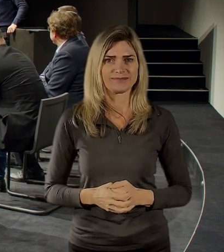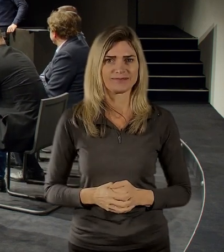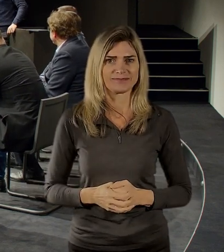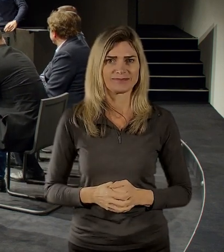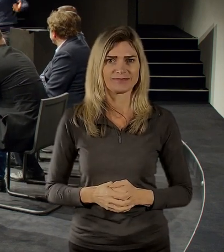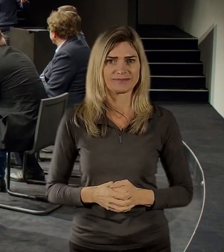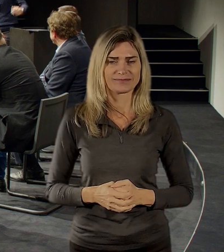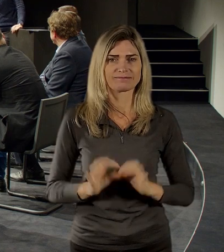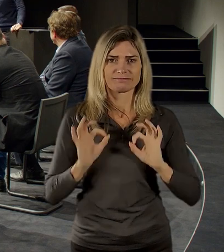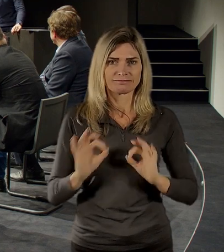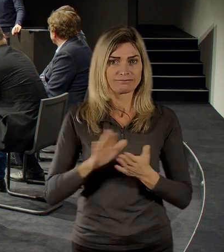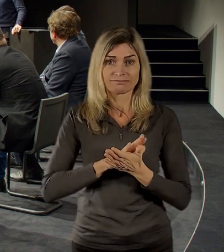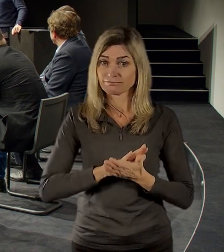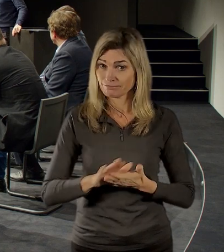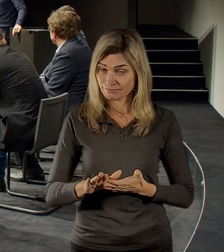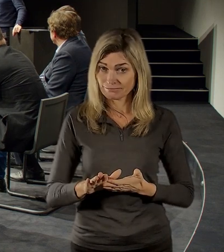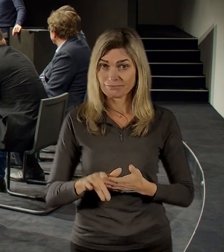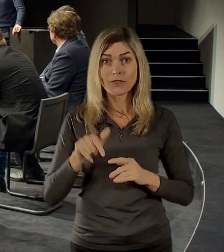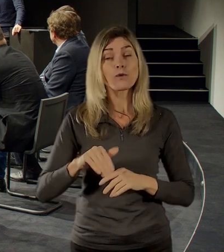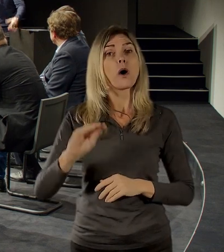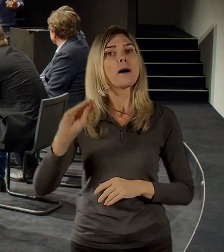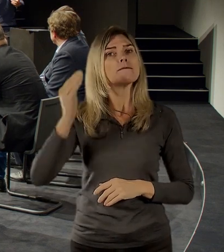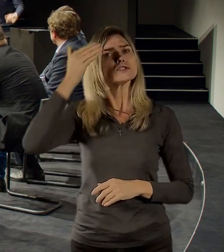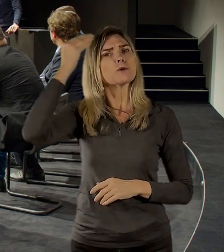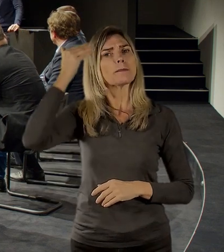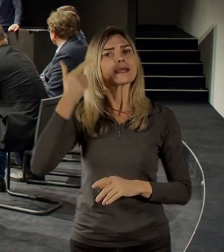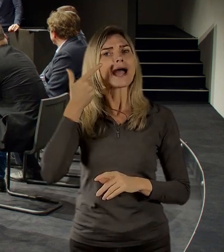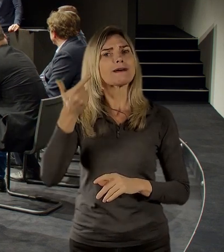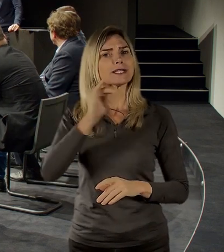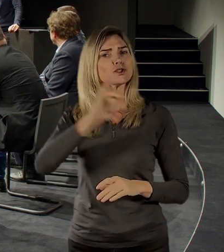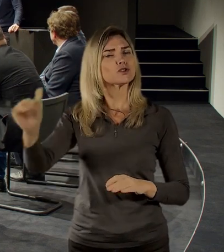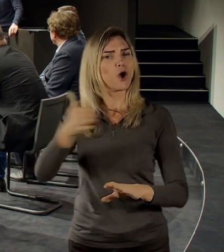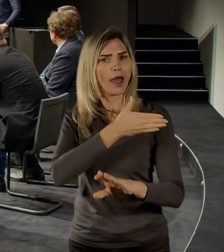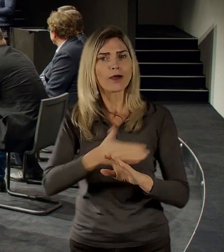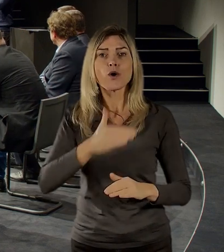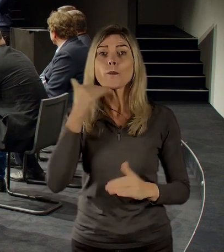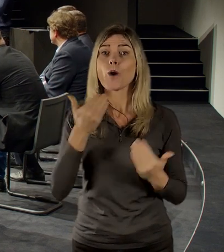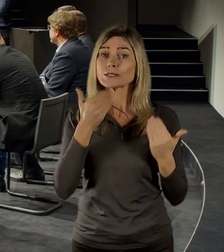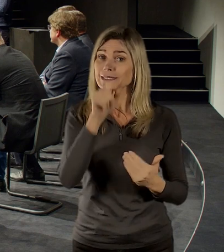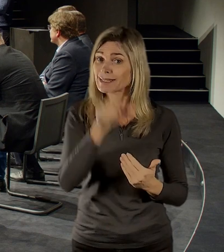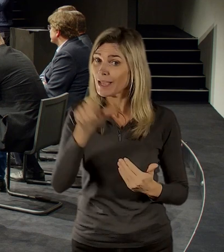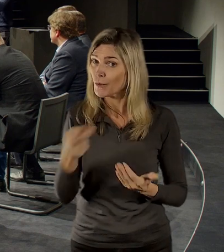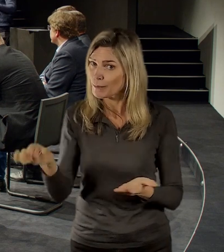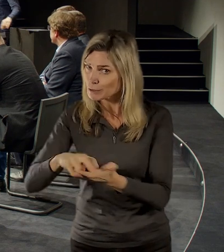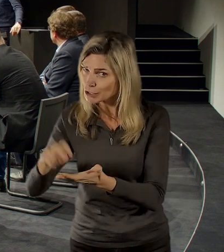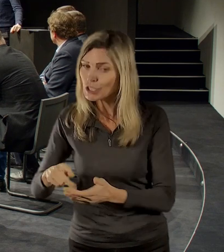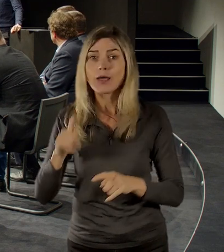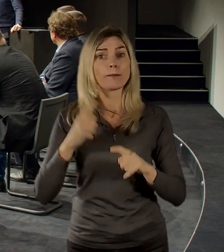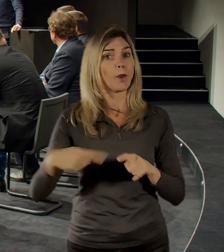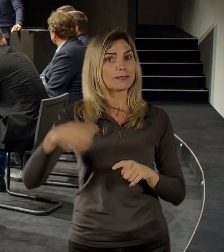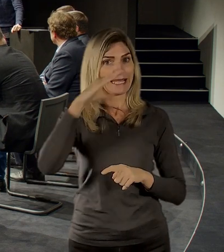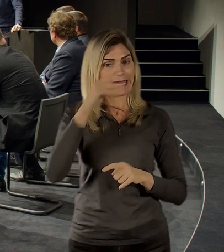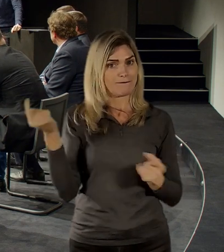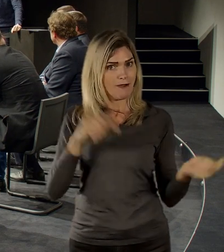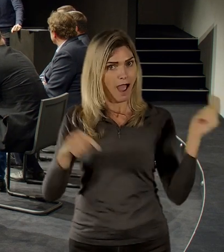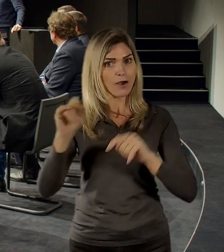Tak to bylo Domu paměti 20. století a moc krát děkuju za vaše příspěvky. Děkuju za to, že jste sem přišli. Děkuju, pokud jste nás